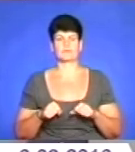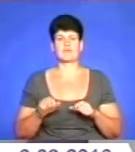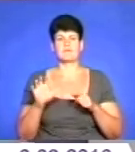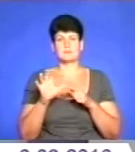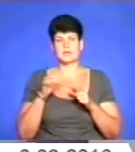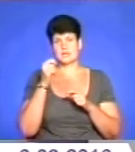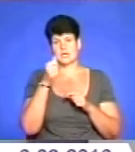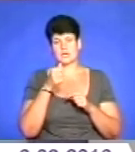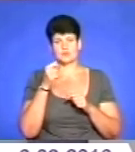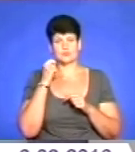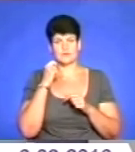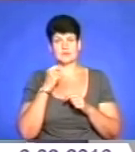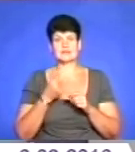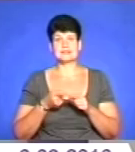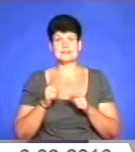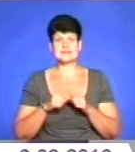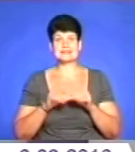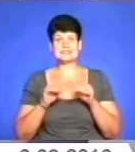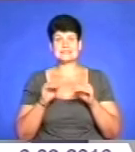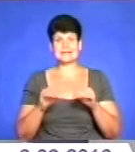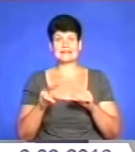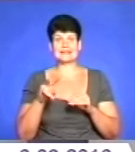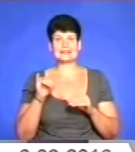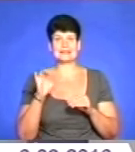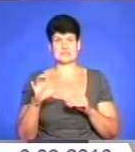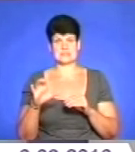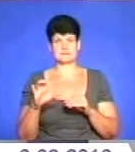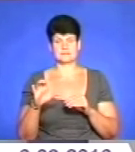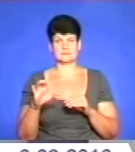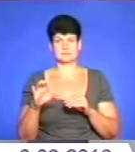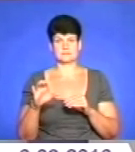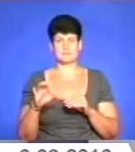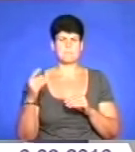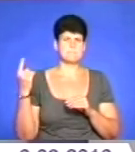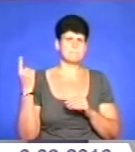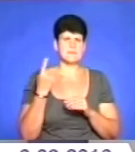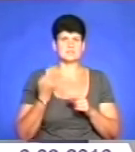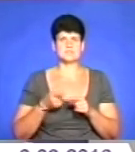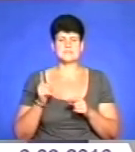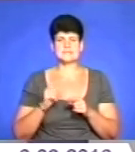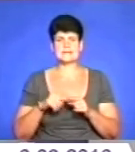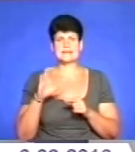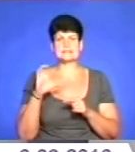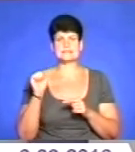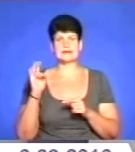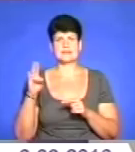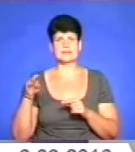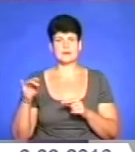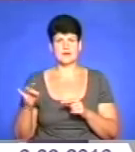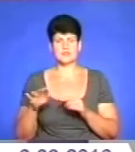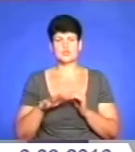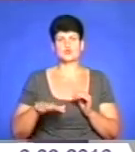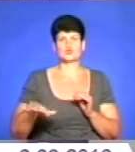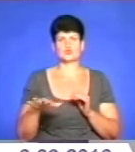-річного віку, це садити, садити ліс. Найперше, це санітарні так звані зони, які в нас повністю спліндровані.